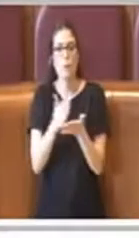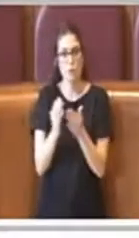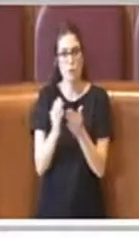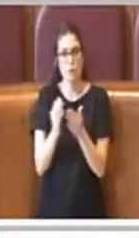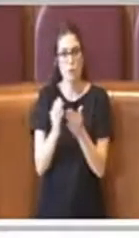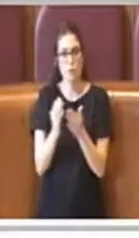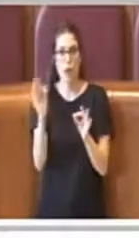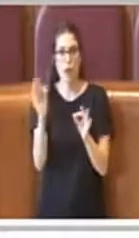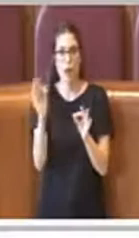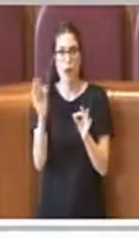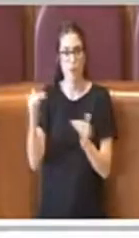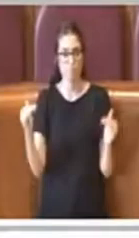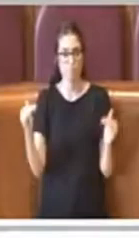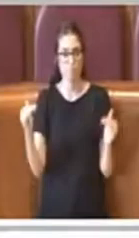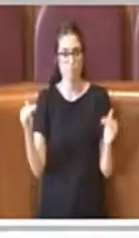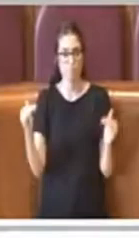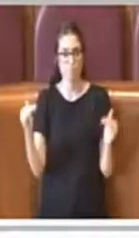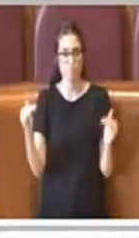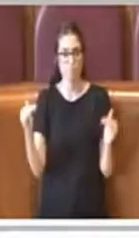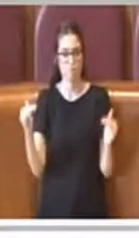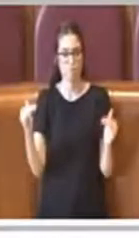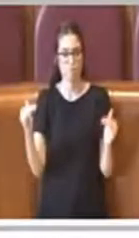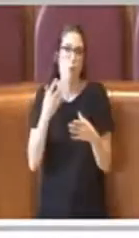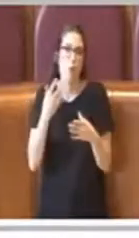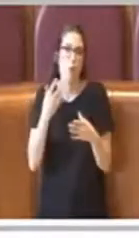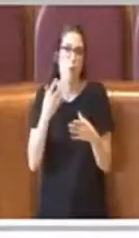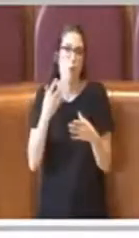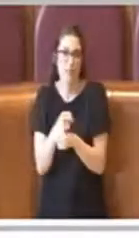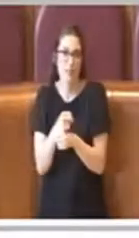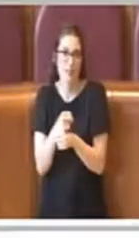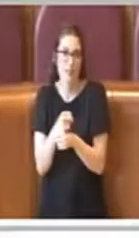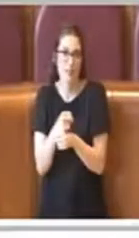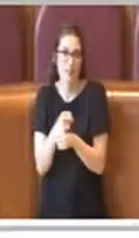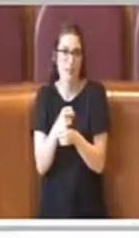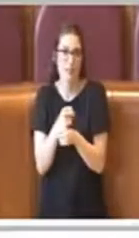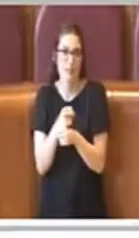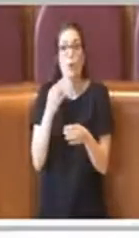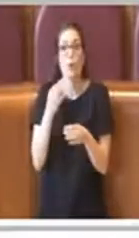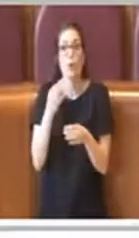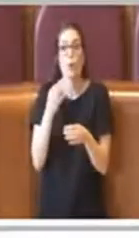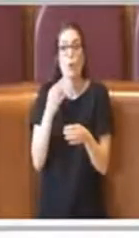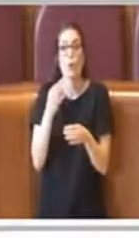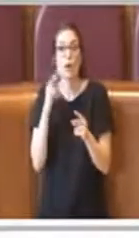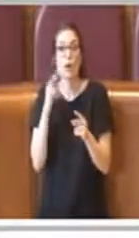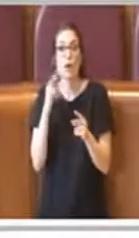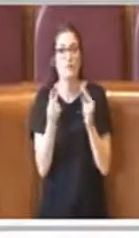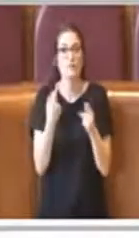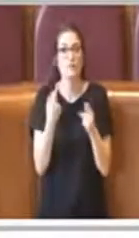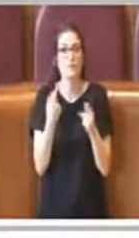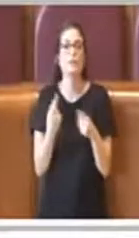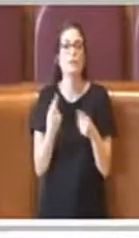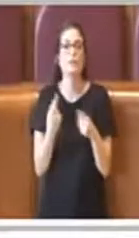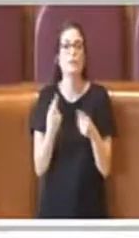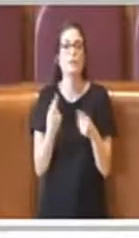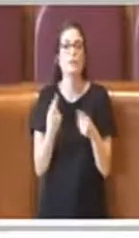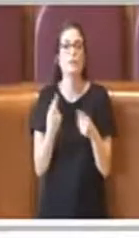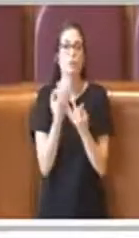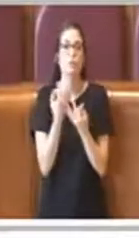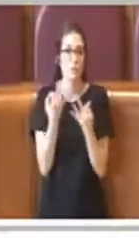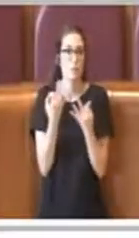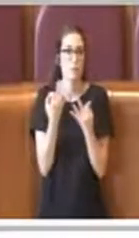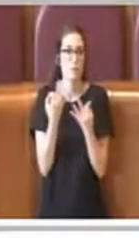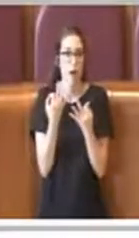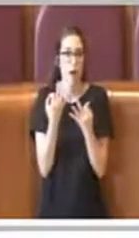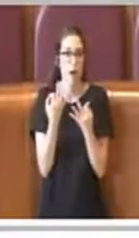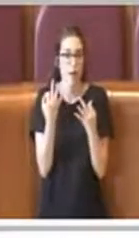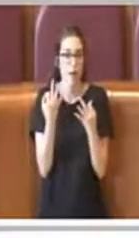proposte che si ritiene sia comunque una buona sintesi, considerando il fatto che quando ci sono posizioni diverse così come è